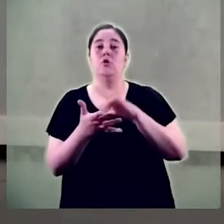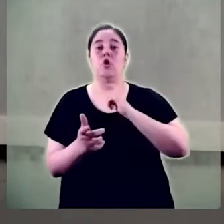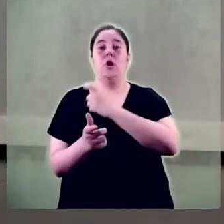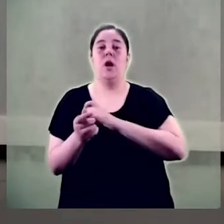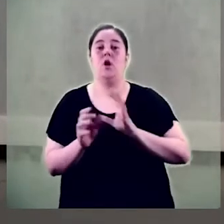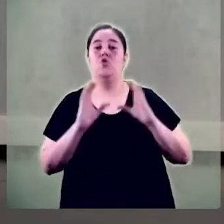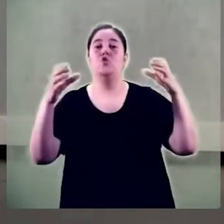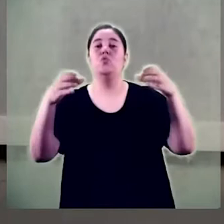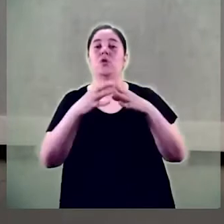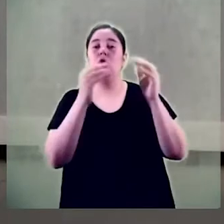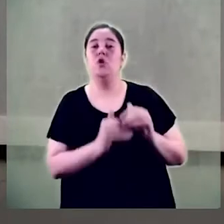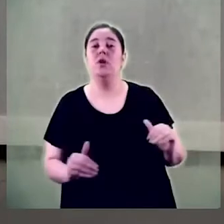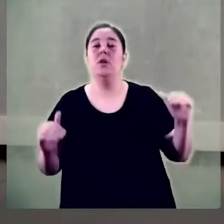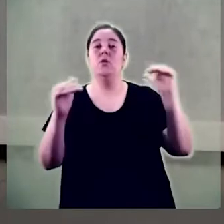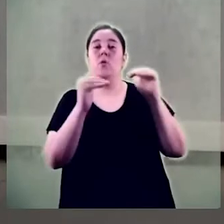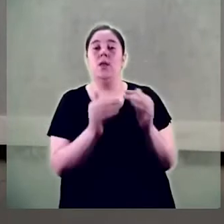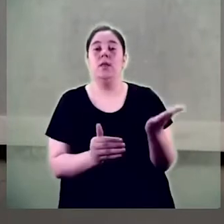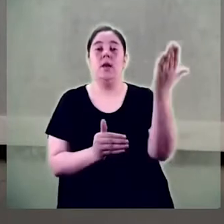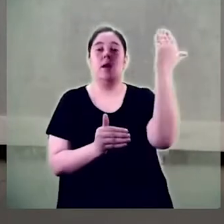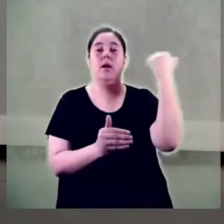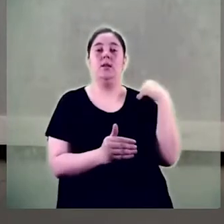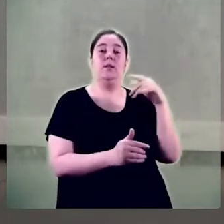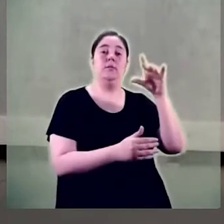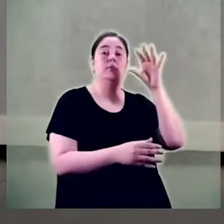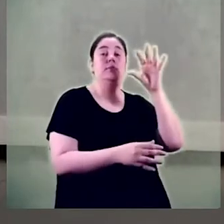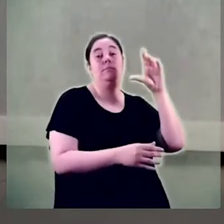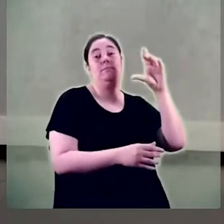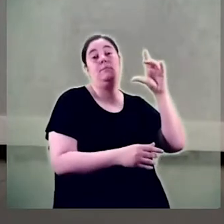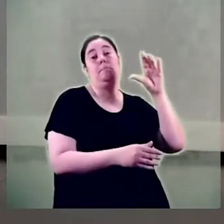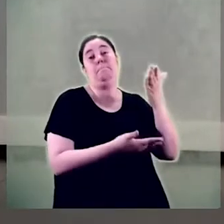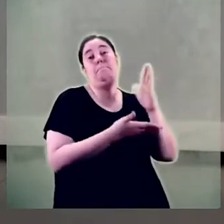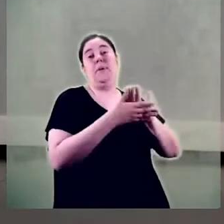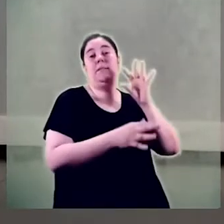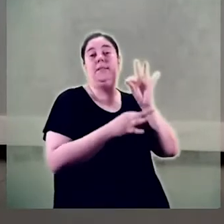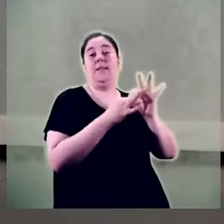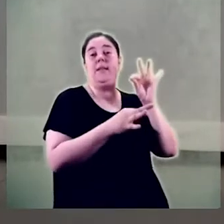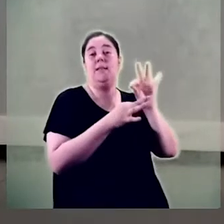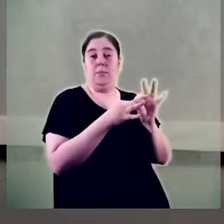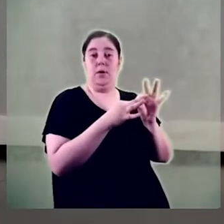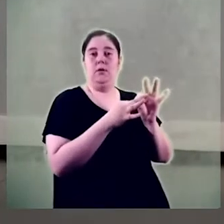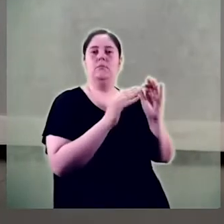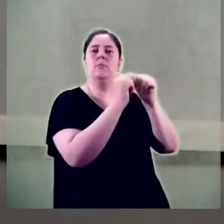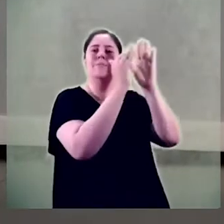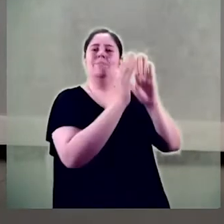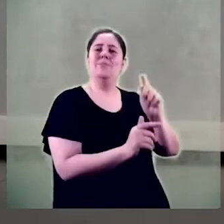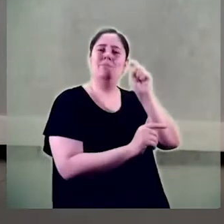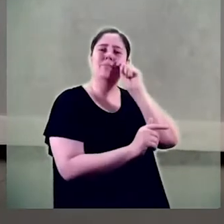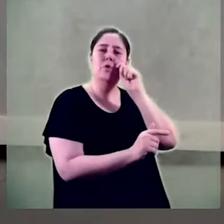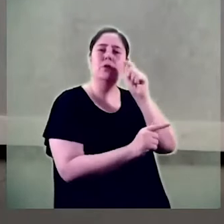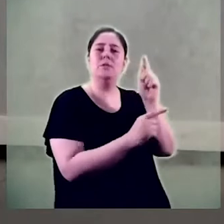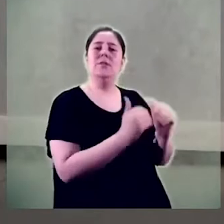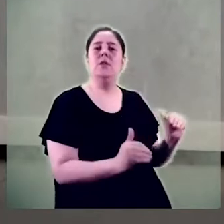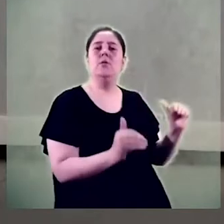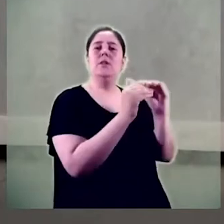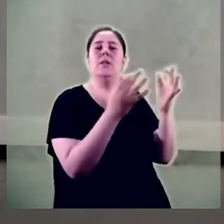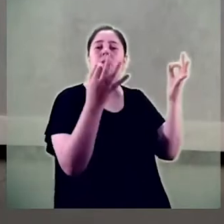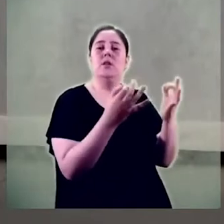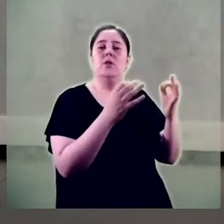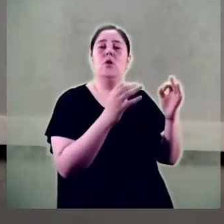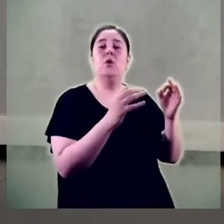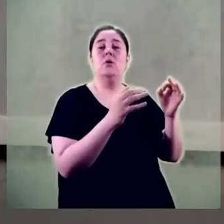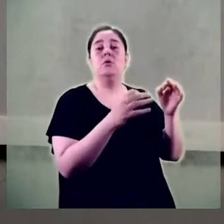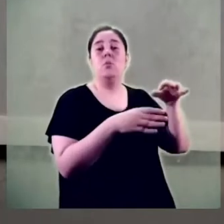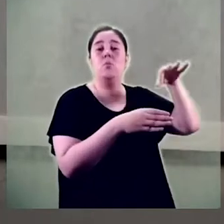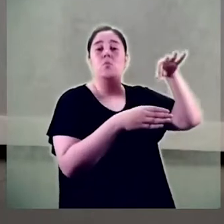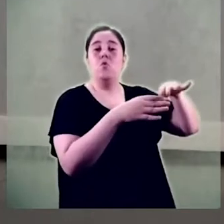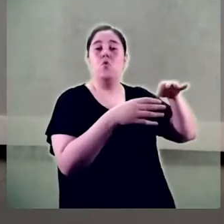'Igualtat delegada del Consell de Govern el passat setembre, l'Observatori per la Igualtat és la unitat de suport tècnic en el disseny i l